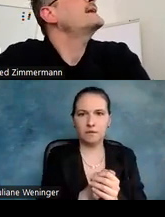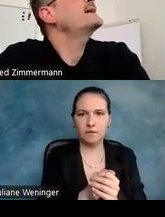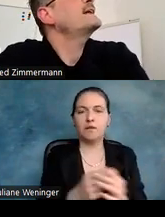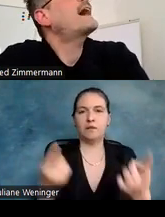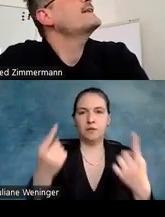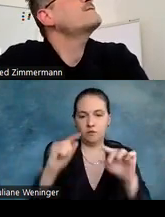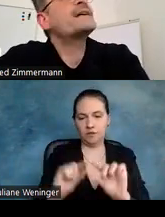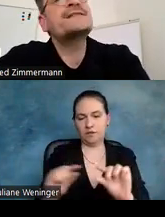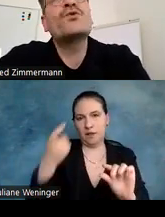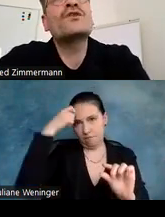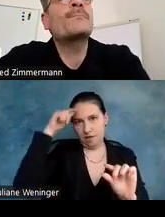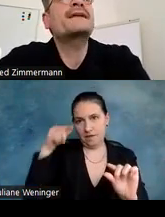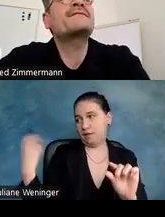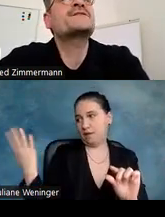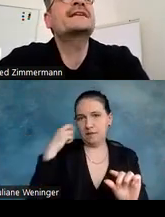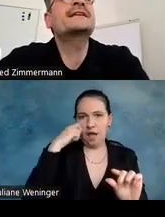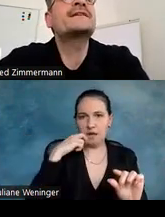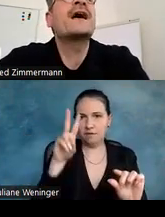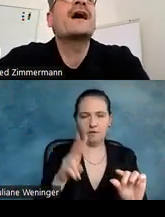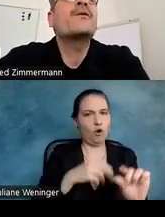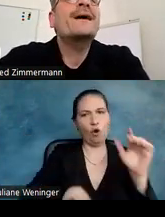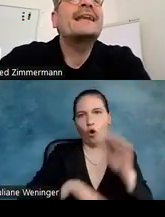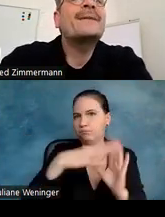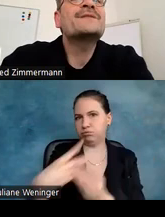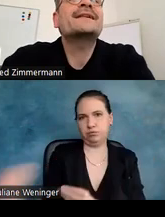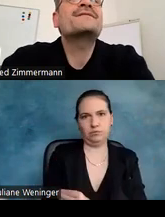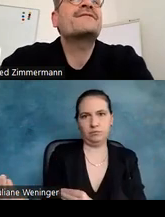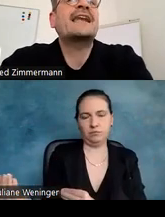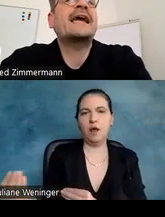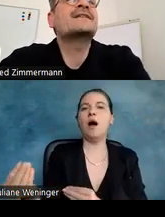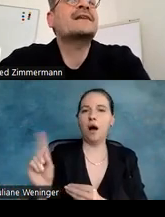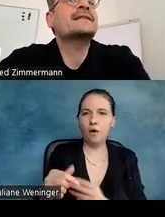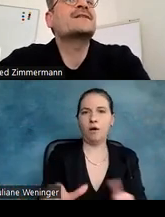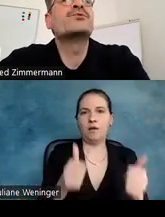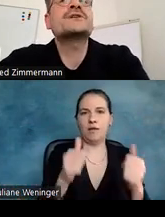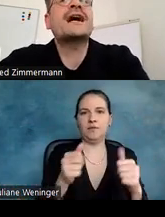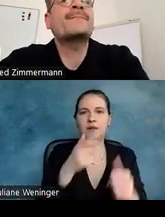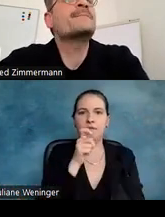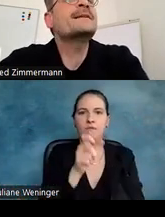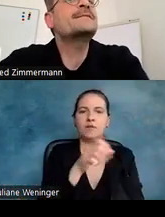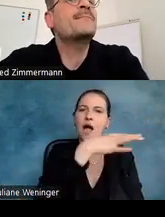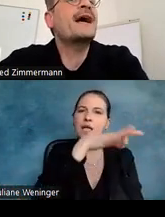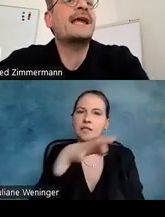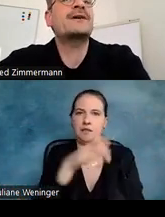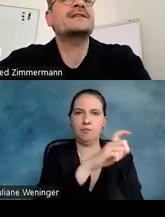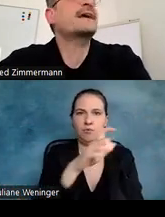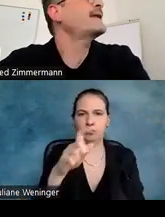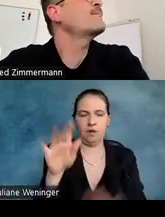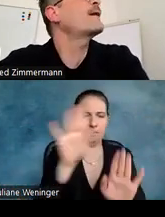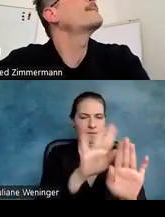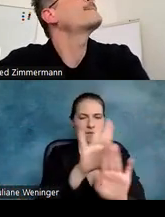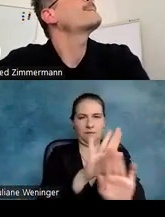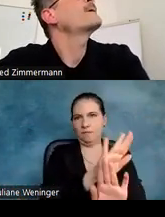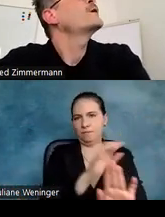Unterzeile in der alten Version komplett verschwindet. Auch bei der Lebenshilfe werden einzelne Buchstaben eben nicht mehr eindeutig